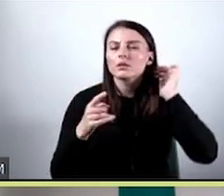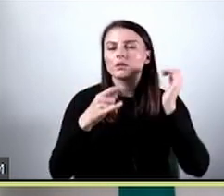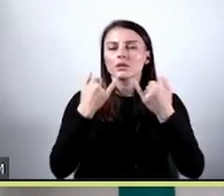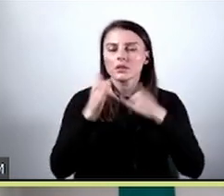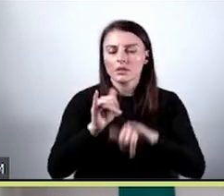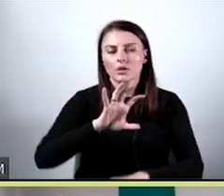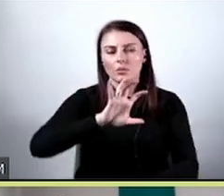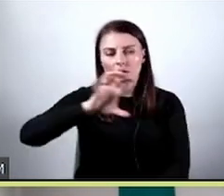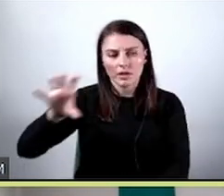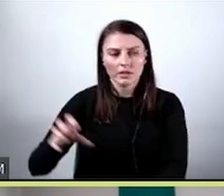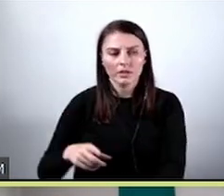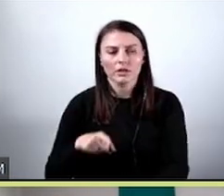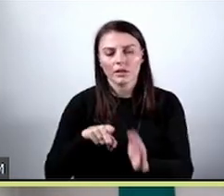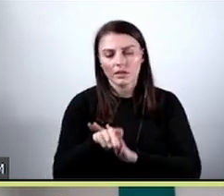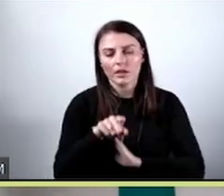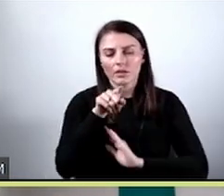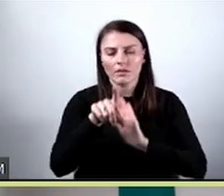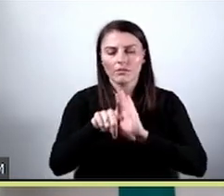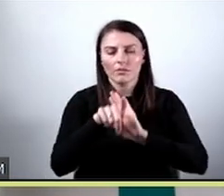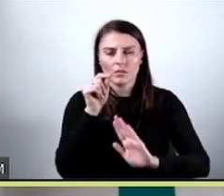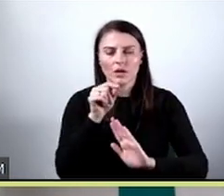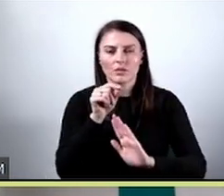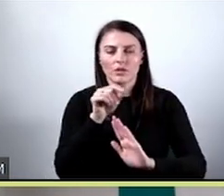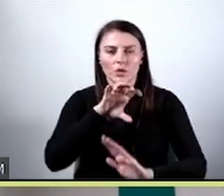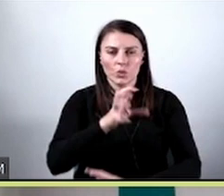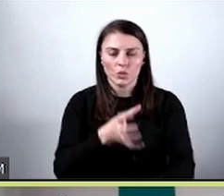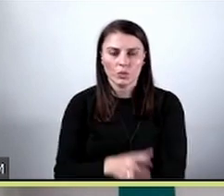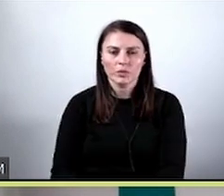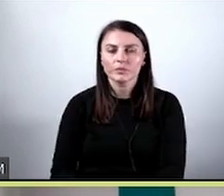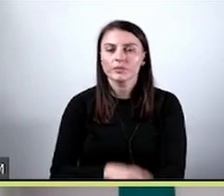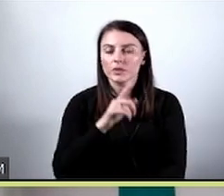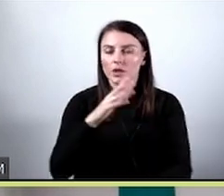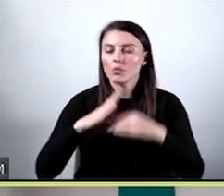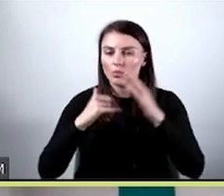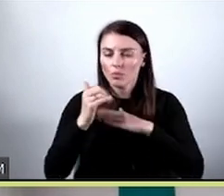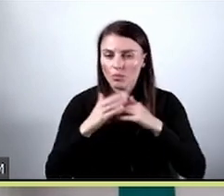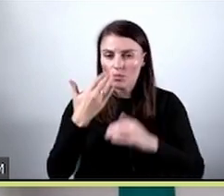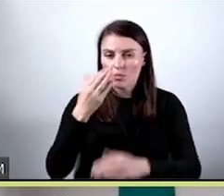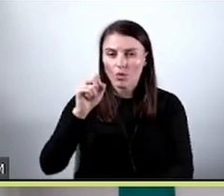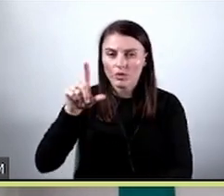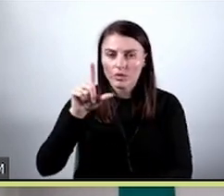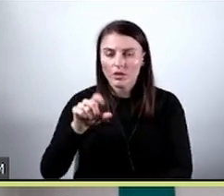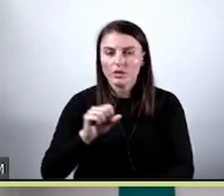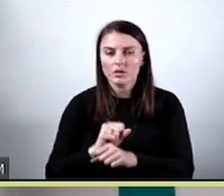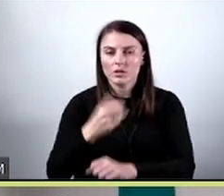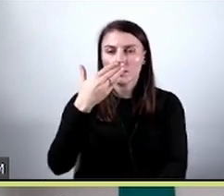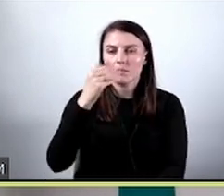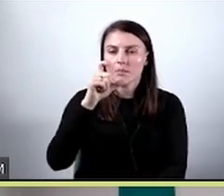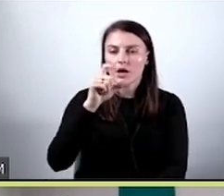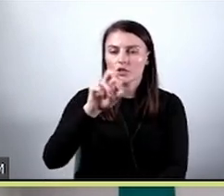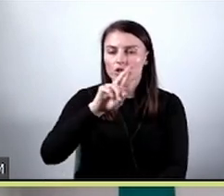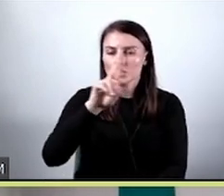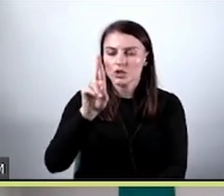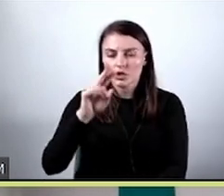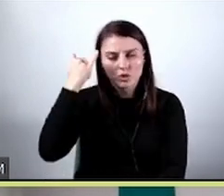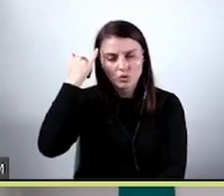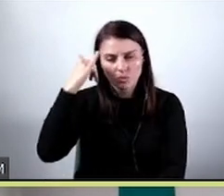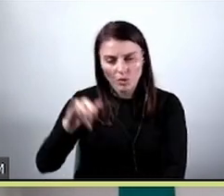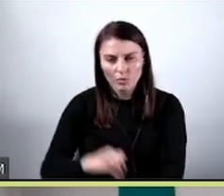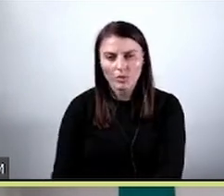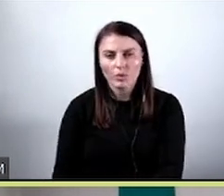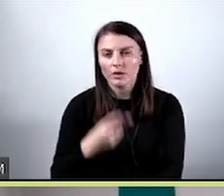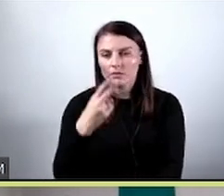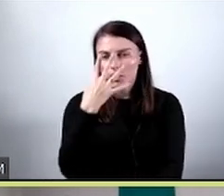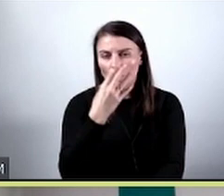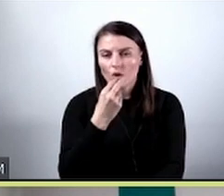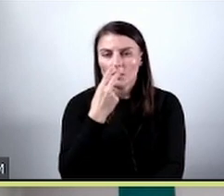kategorię dla danej dziedziny. I w przypadku takich modeli stosujemy tak zwaną macierz pomyłek. Tutaj widzimy na obrazie.